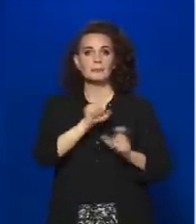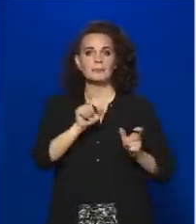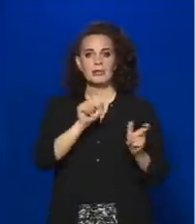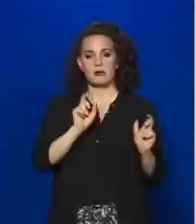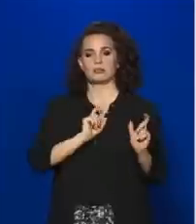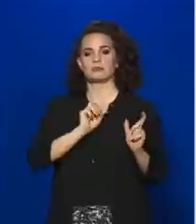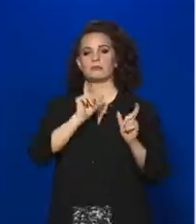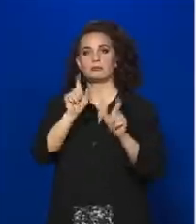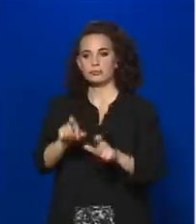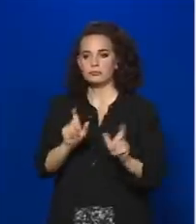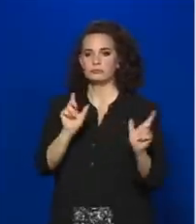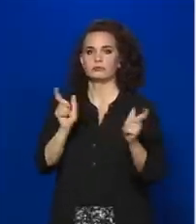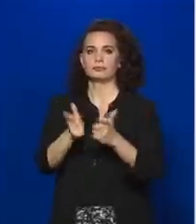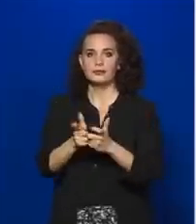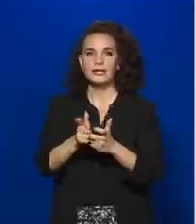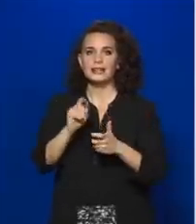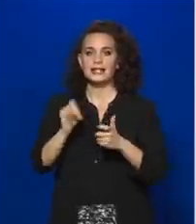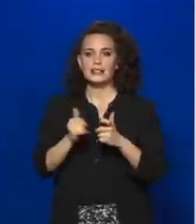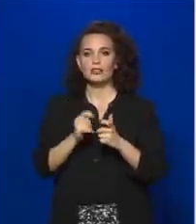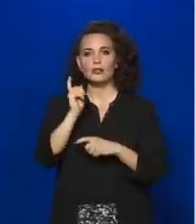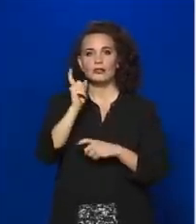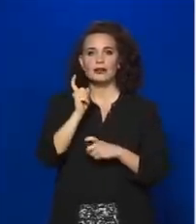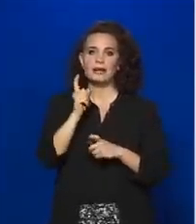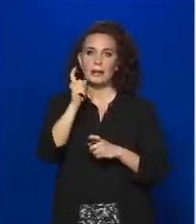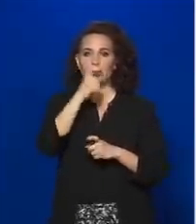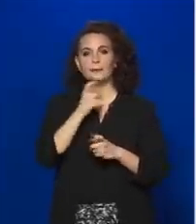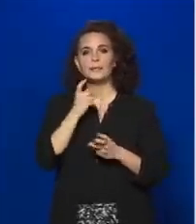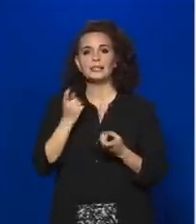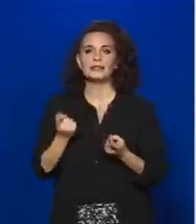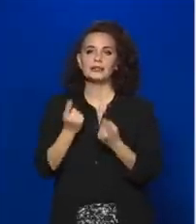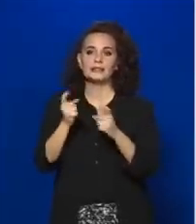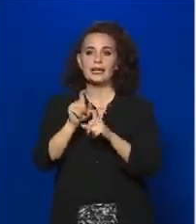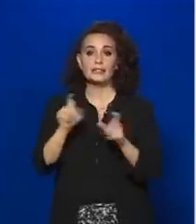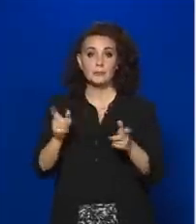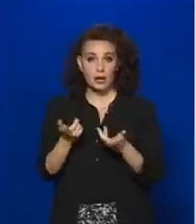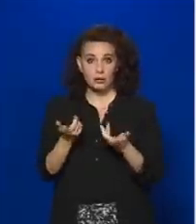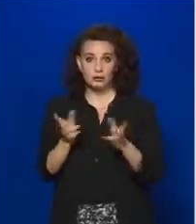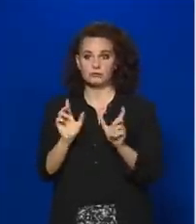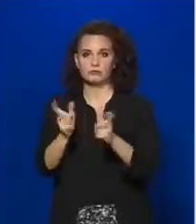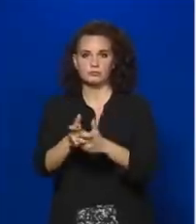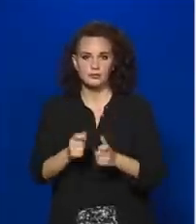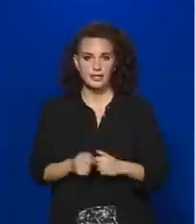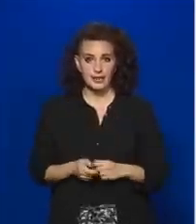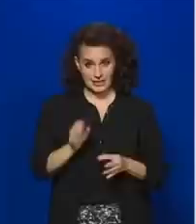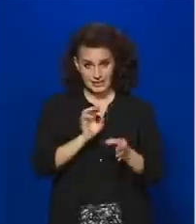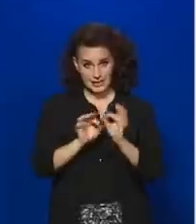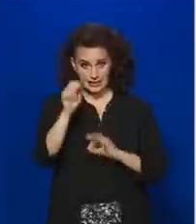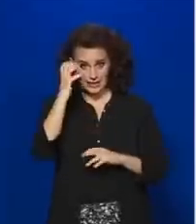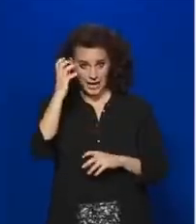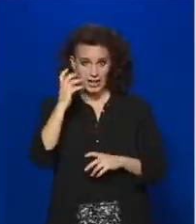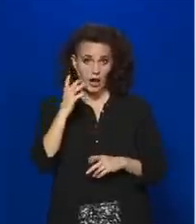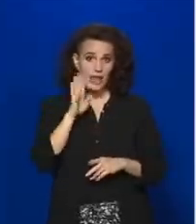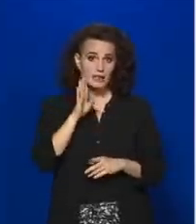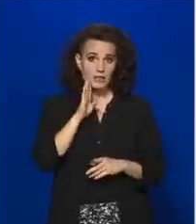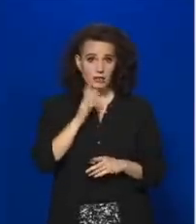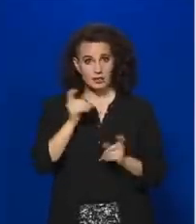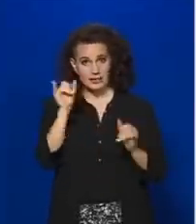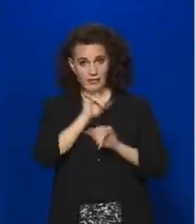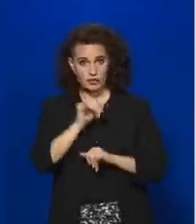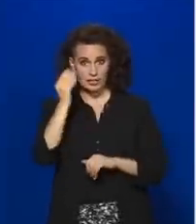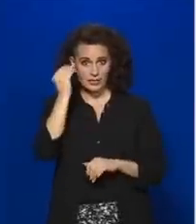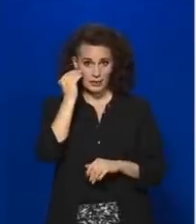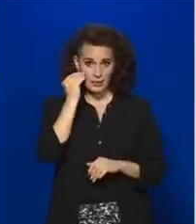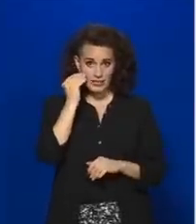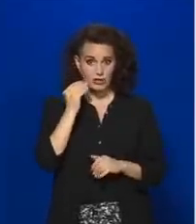eljárás alá embereket rémhírterjesztés gyanújával. Ilyen alapon Szent Király Alexandra téves értelmezése a budapestiek vidékre utazásáról,